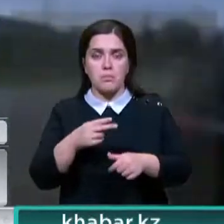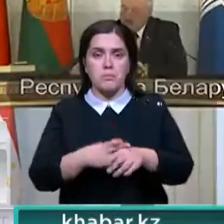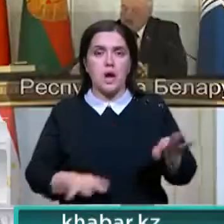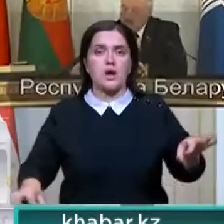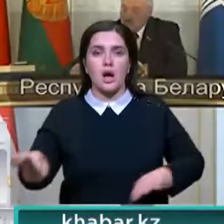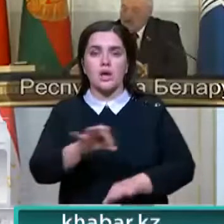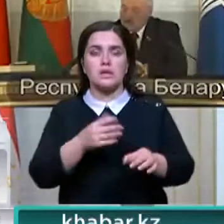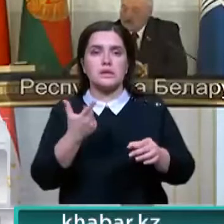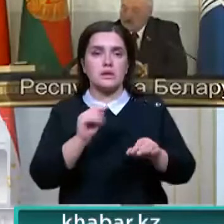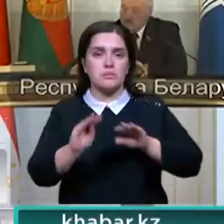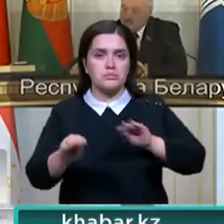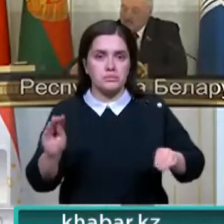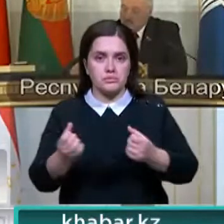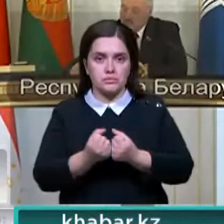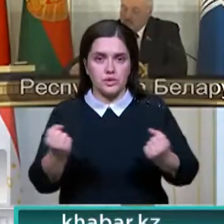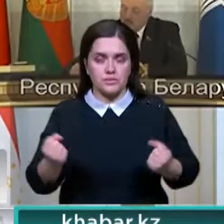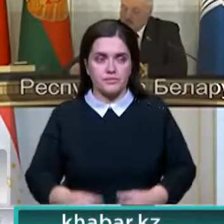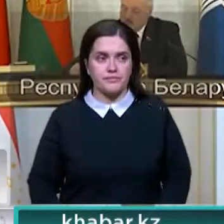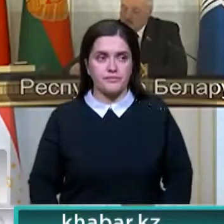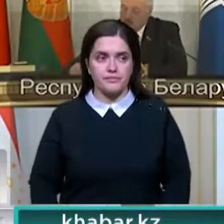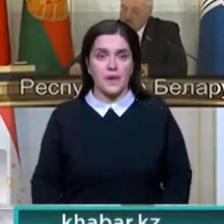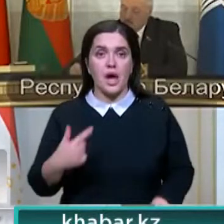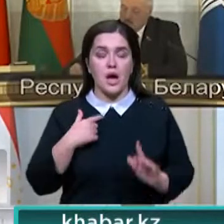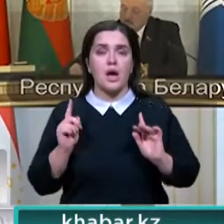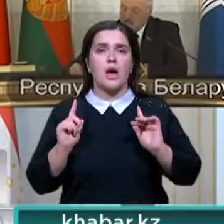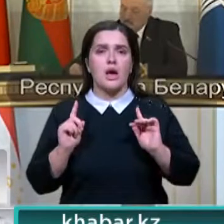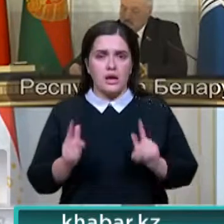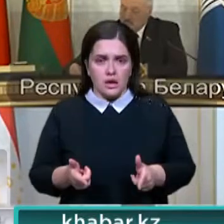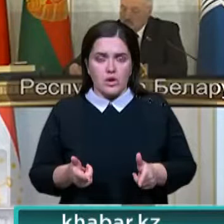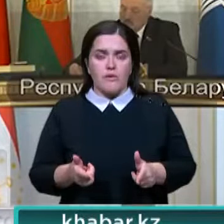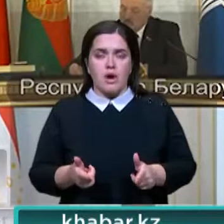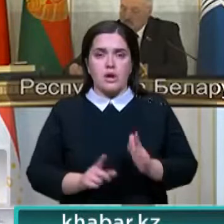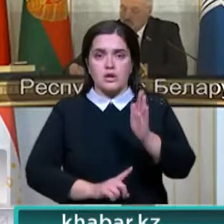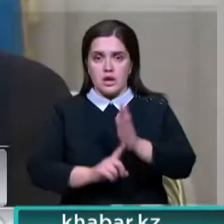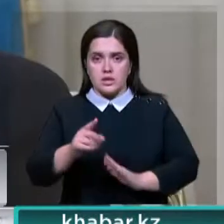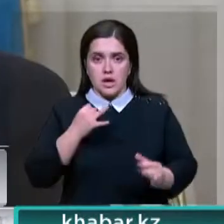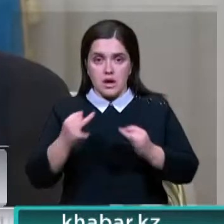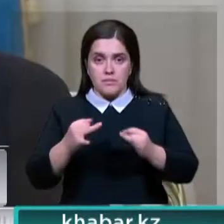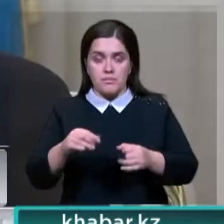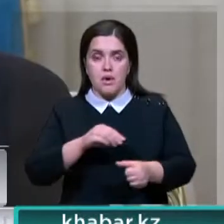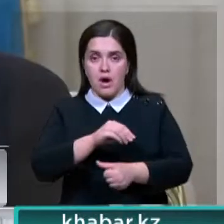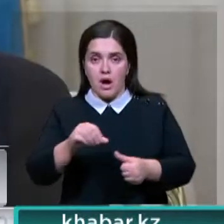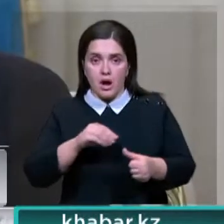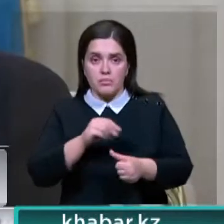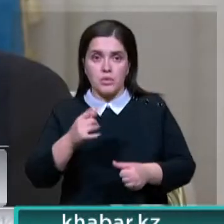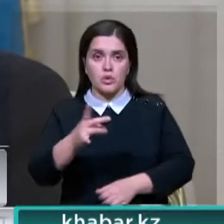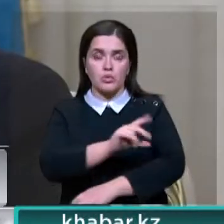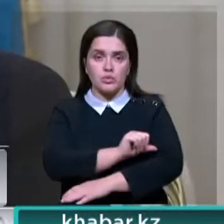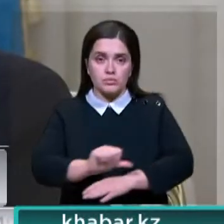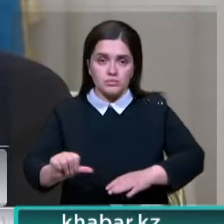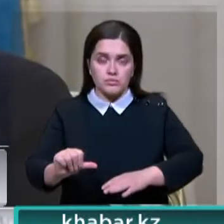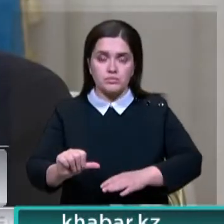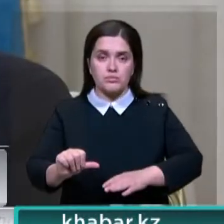Мы готовы начать переговоры с Арменией по делимитации границы при условии